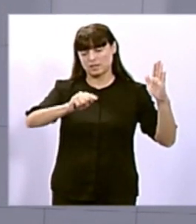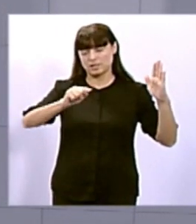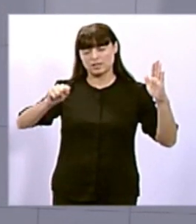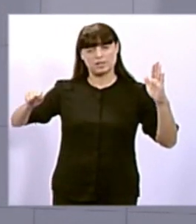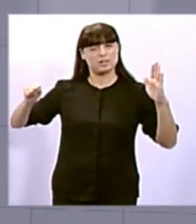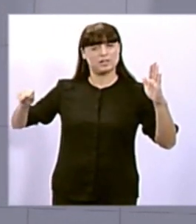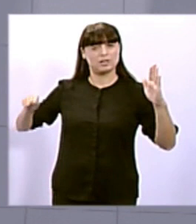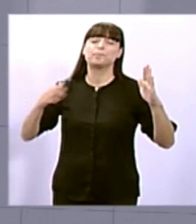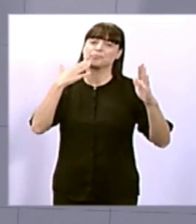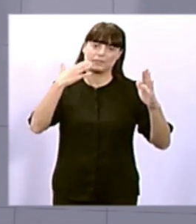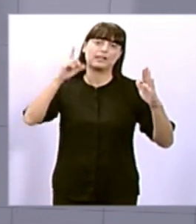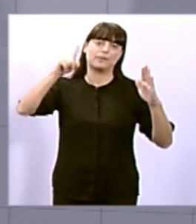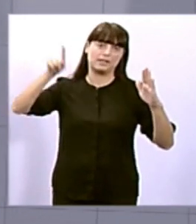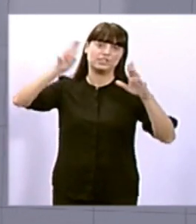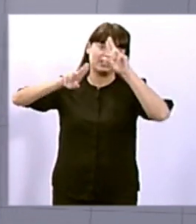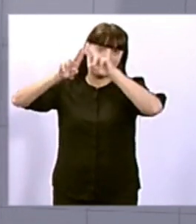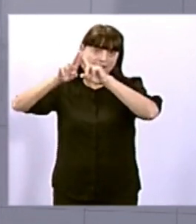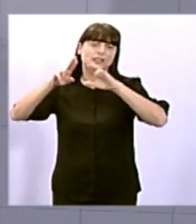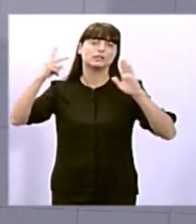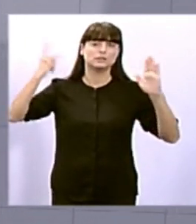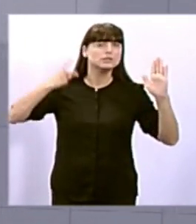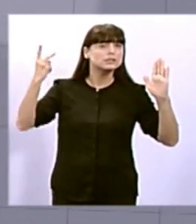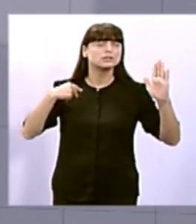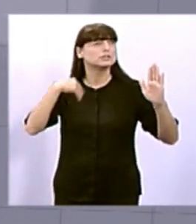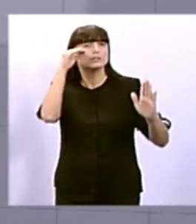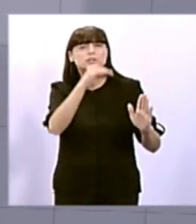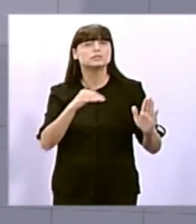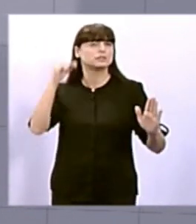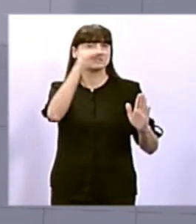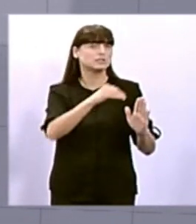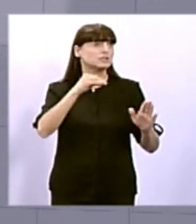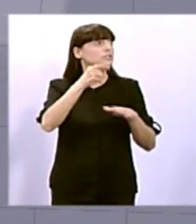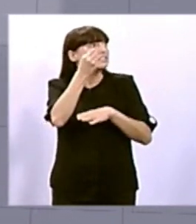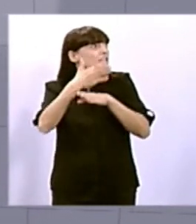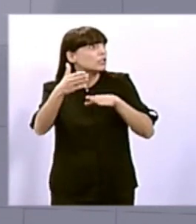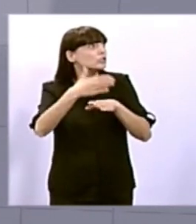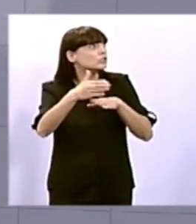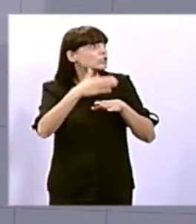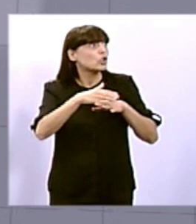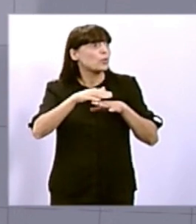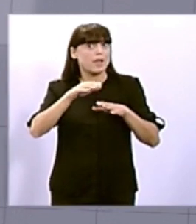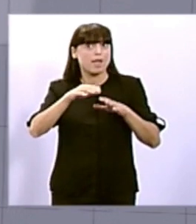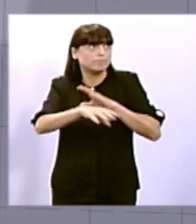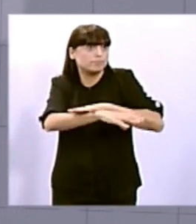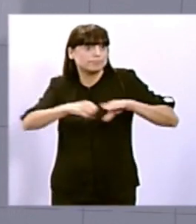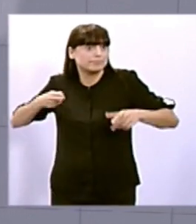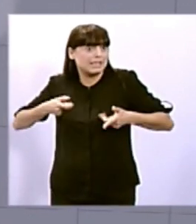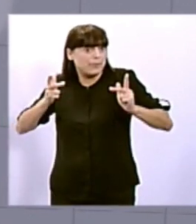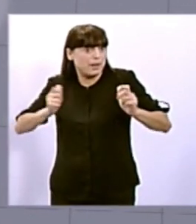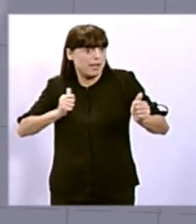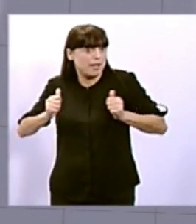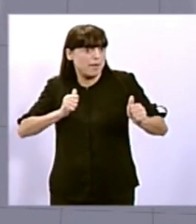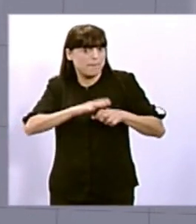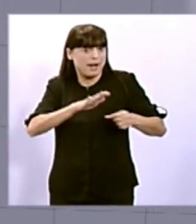generalitat i transversalitat, el que hem reclamat és poder disposar dels romanents i també ser partícepts de